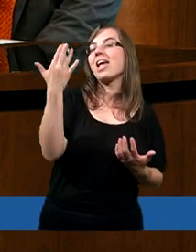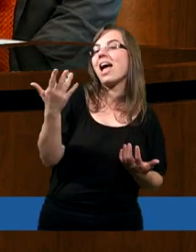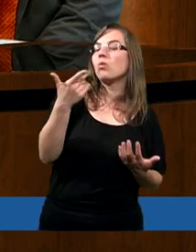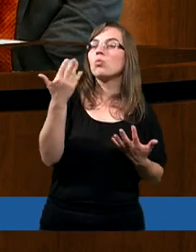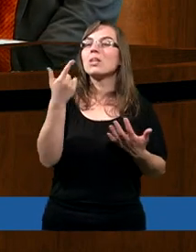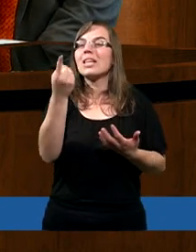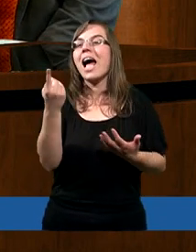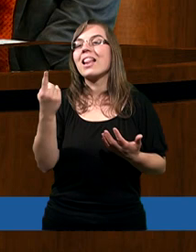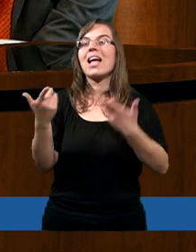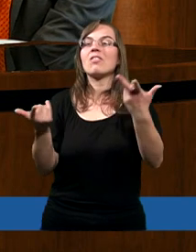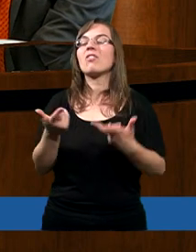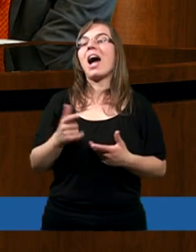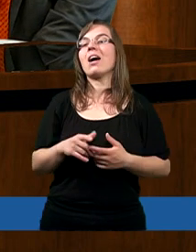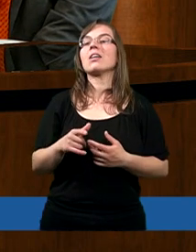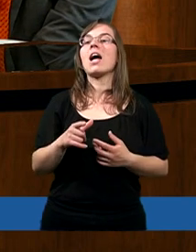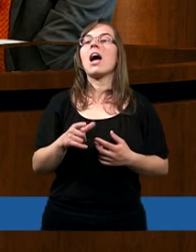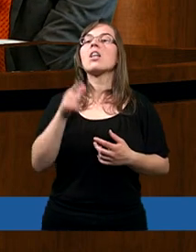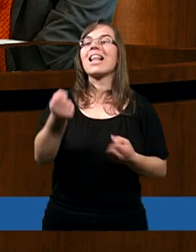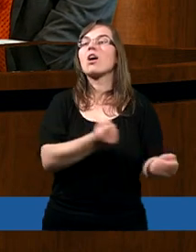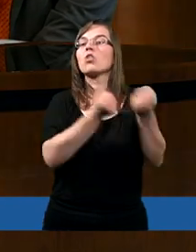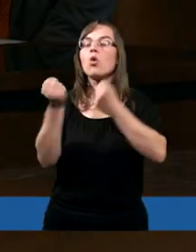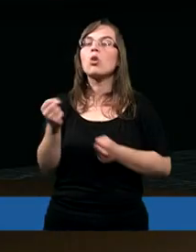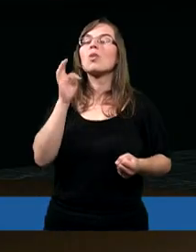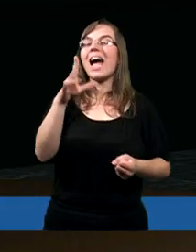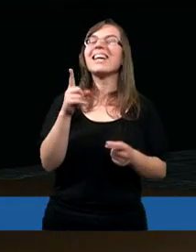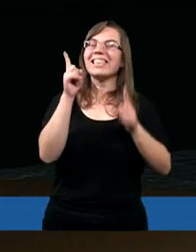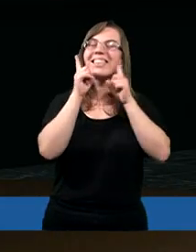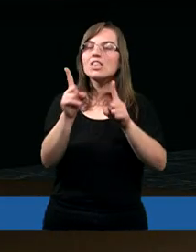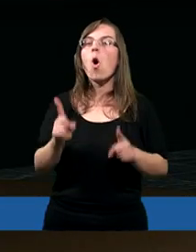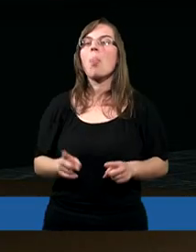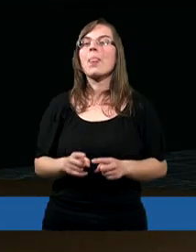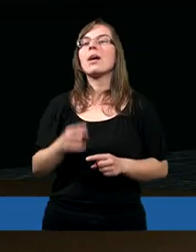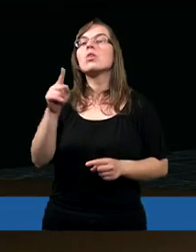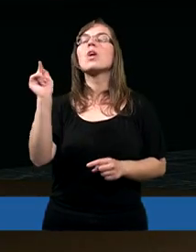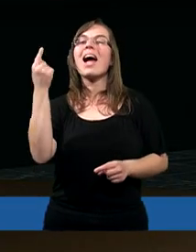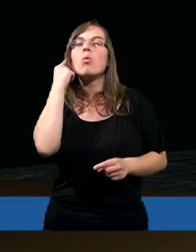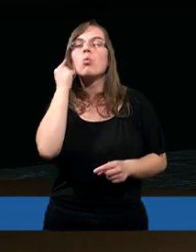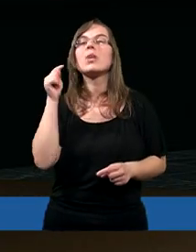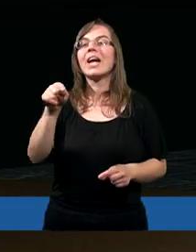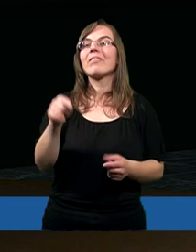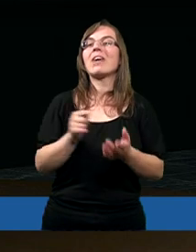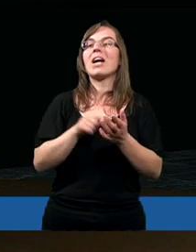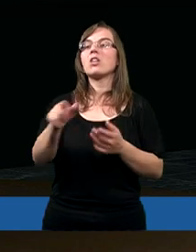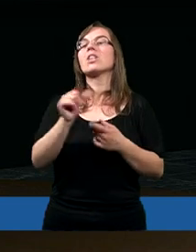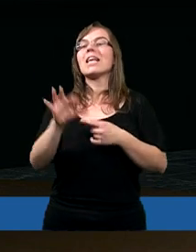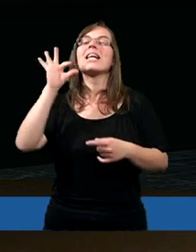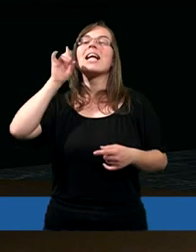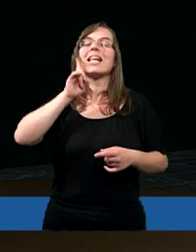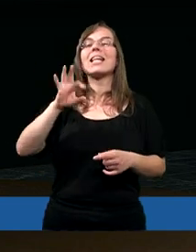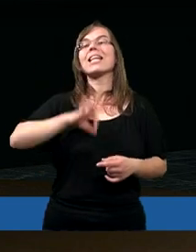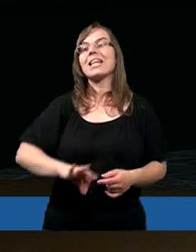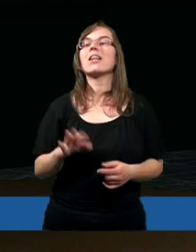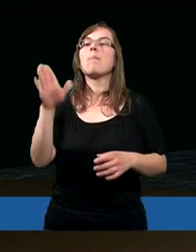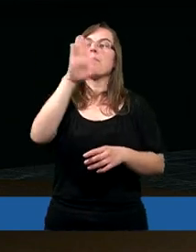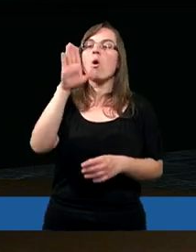jak na świadectwo tak doniosłe, takie istotne, jakie tam usłyszeli, że to jest właśnie syn Boży.